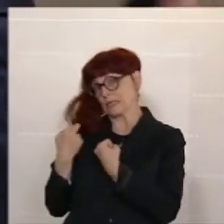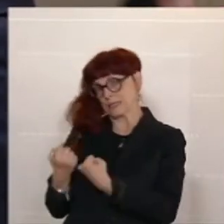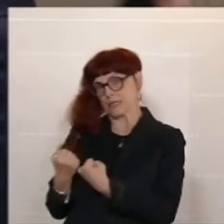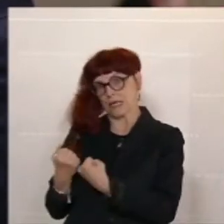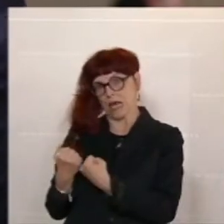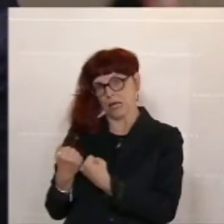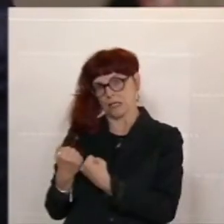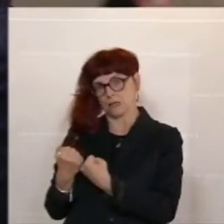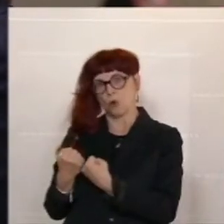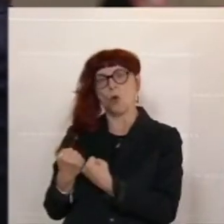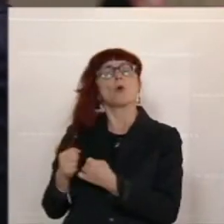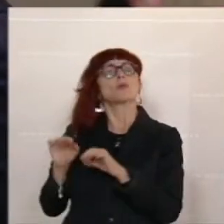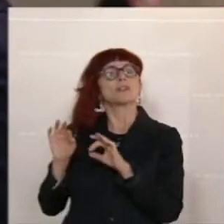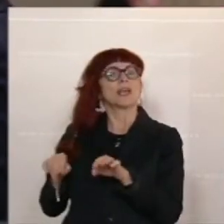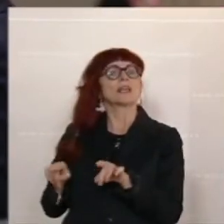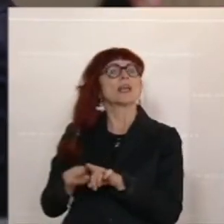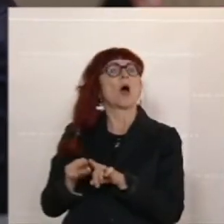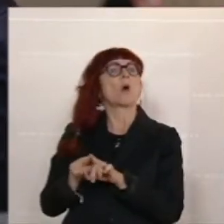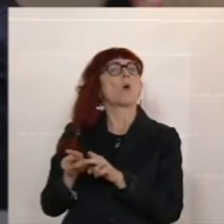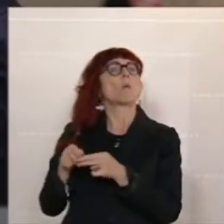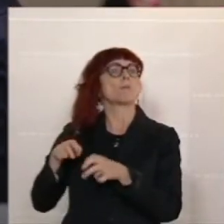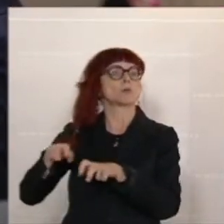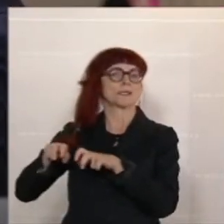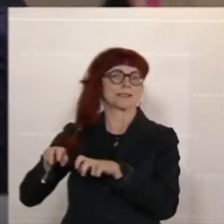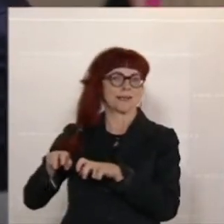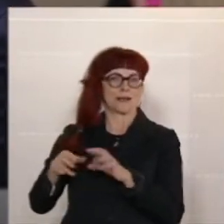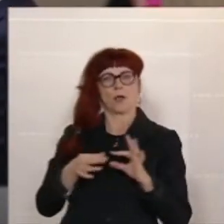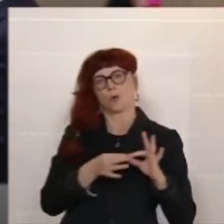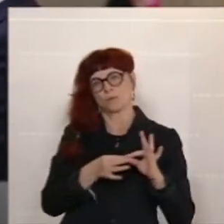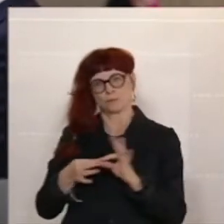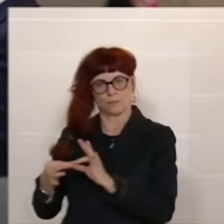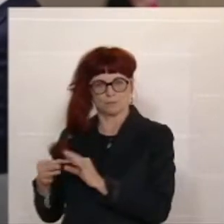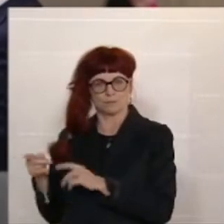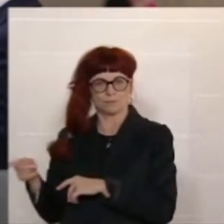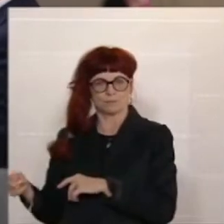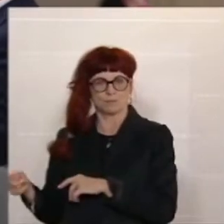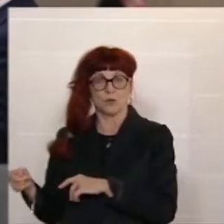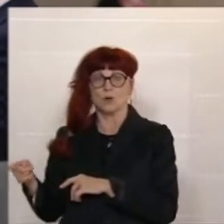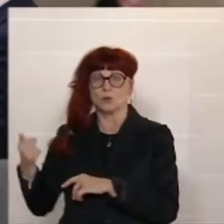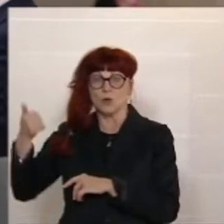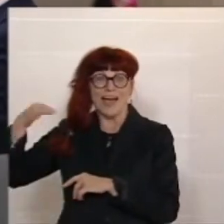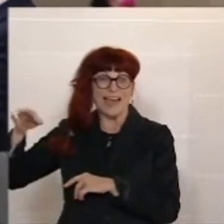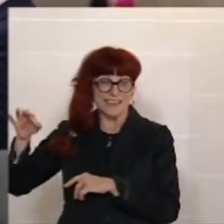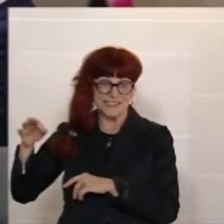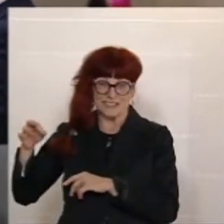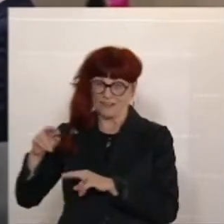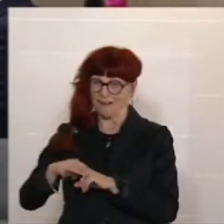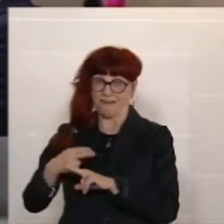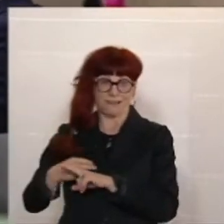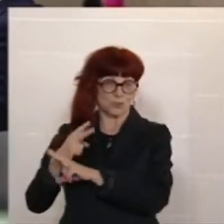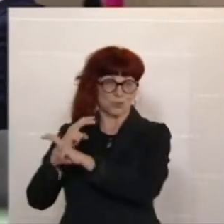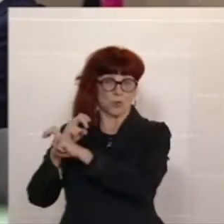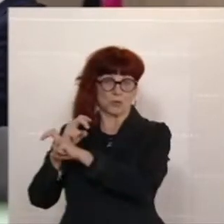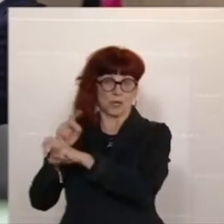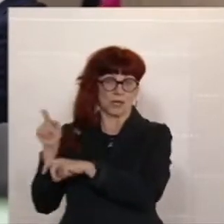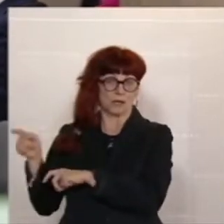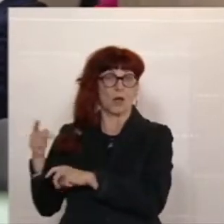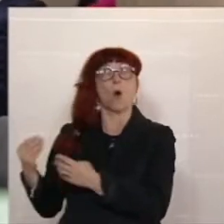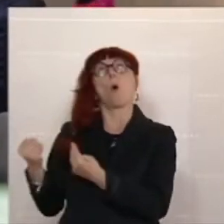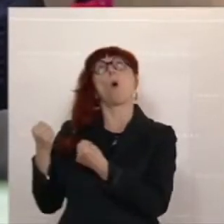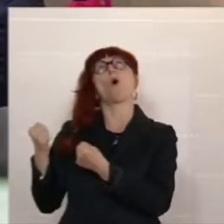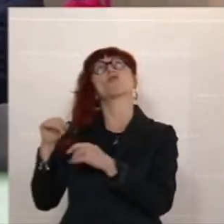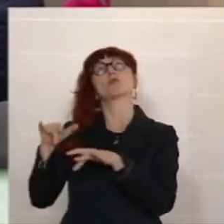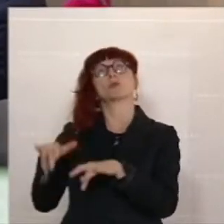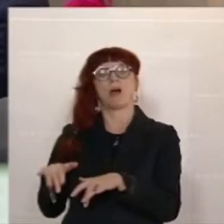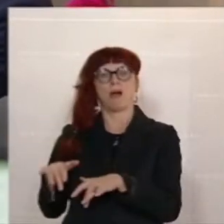insgesamt auch für die Bundesregierung. Denn ich glaube, Sie sind mittlerweile der Einzige in Österreich, der noch die Hoffnung hat,